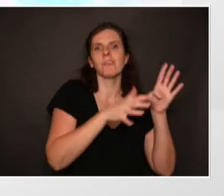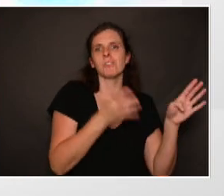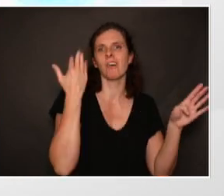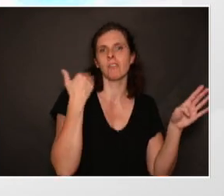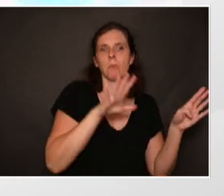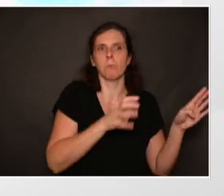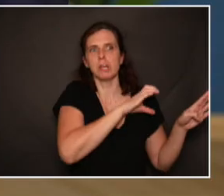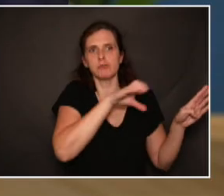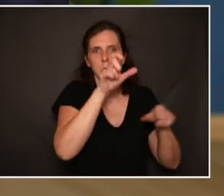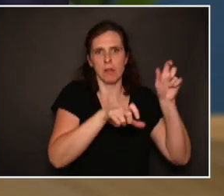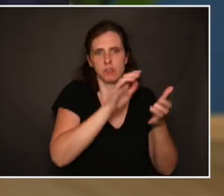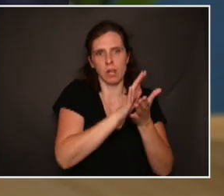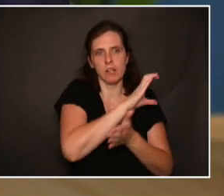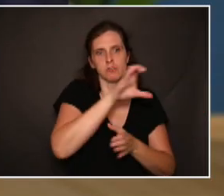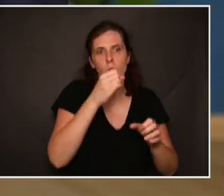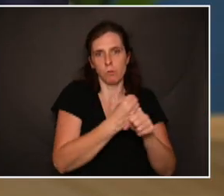seulement de centenaires.